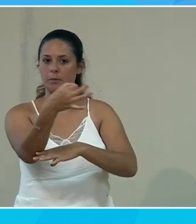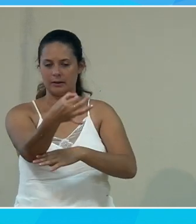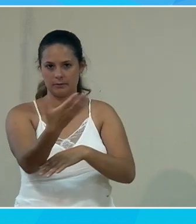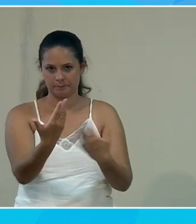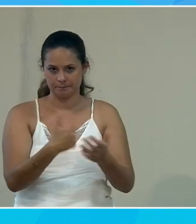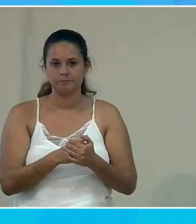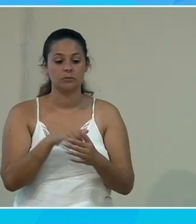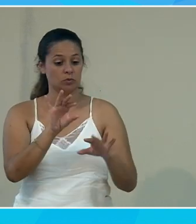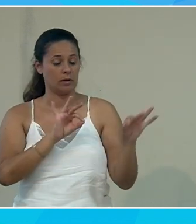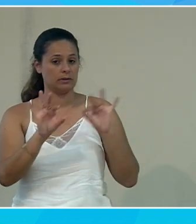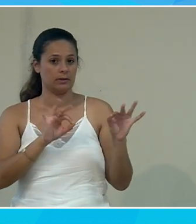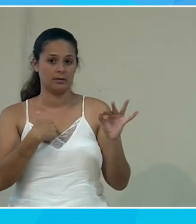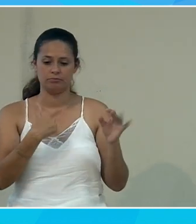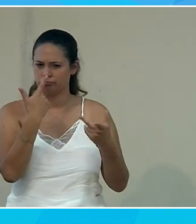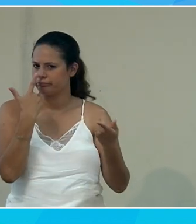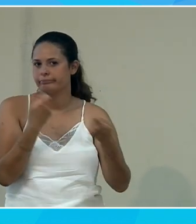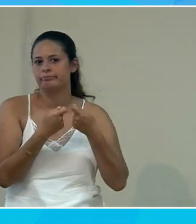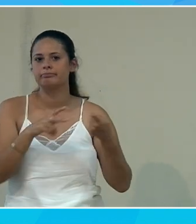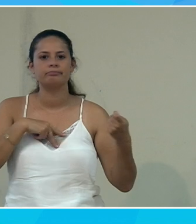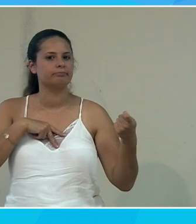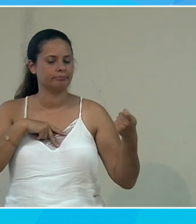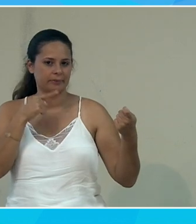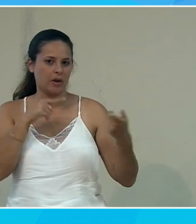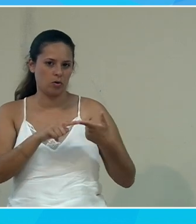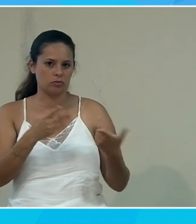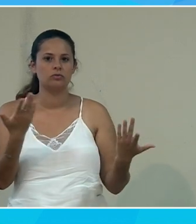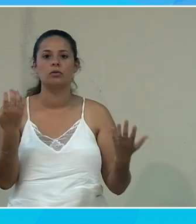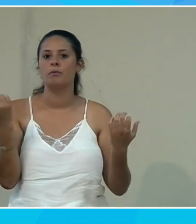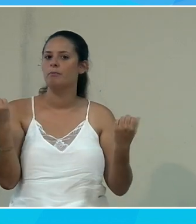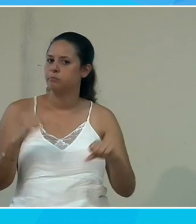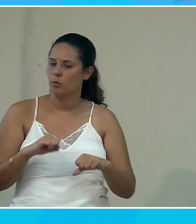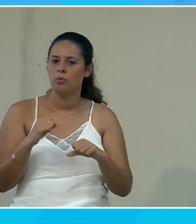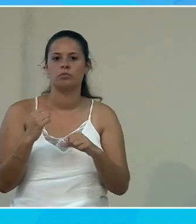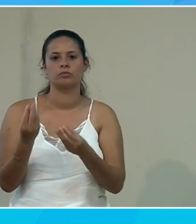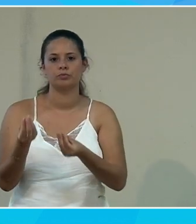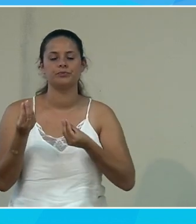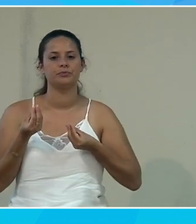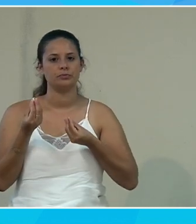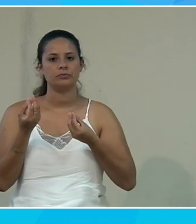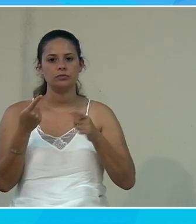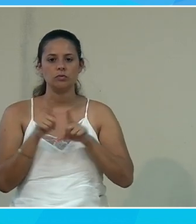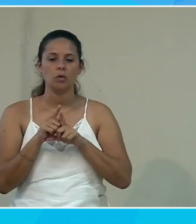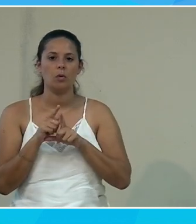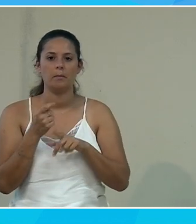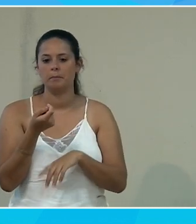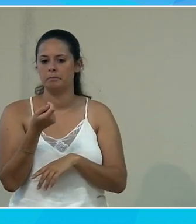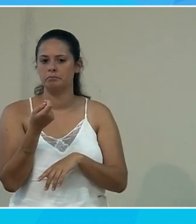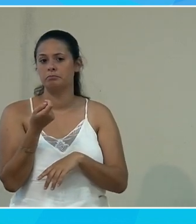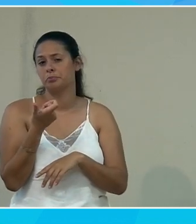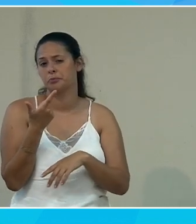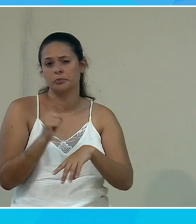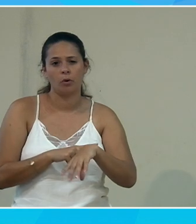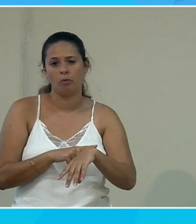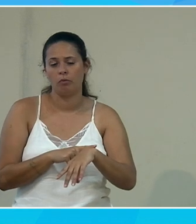et donc je vais choisir celui qui me convient le mieux et ça va me permettre finalement en quasiment très peu d